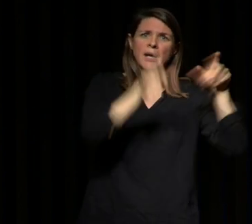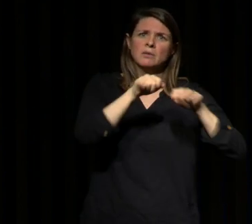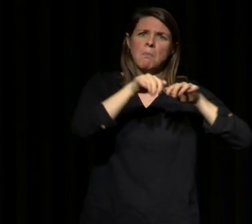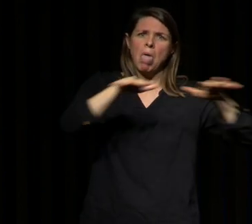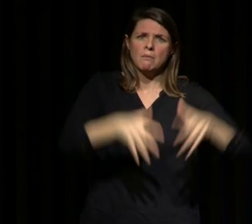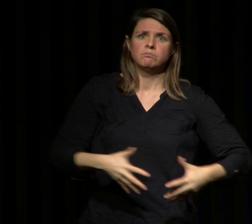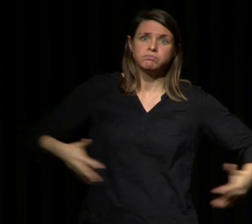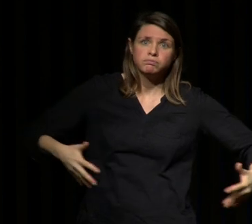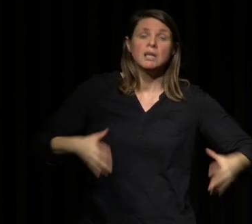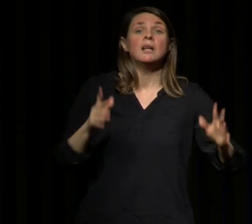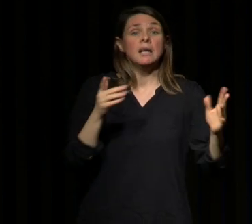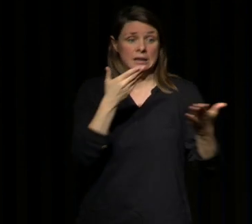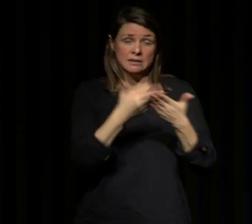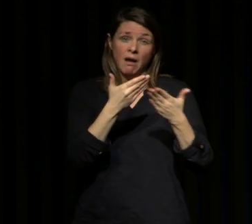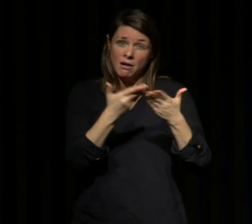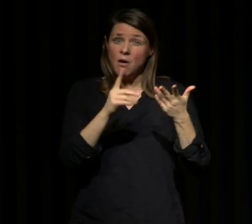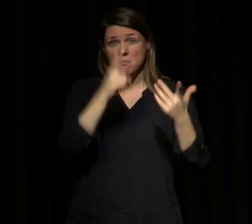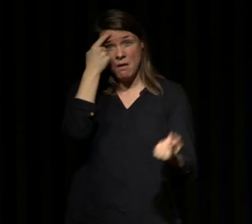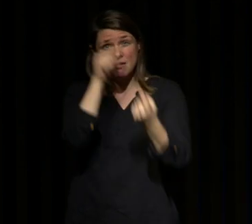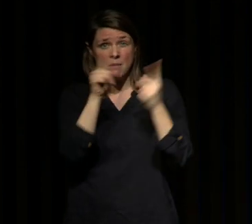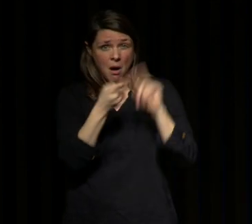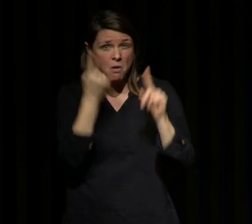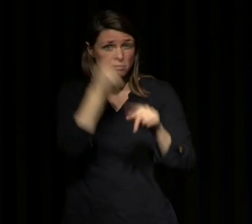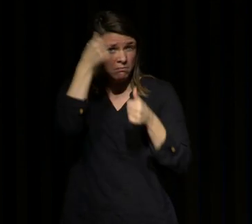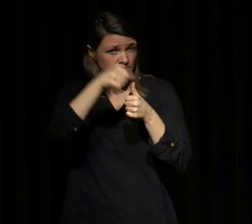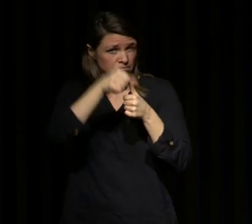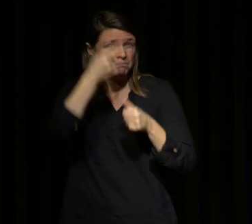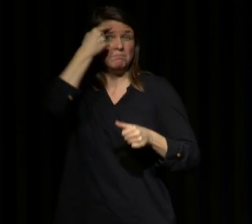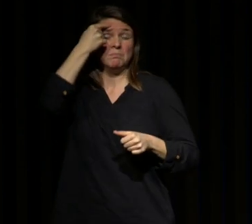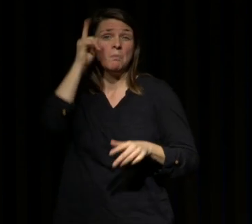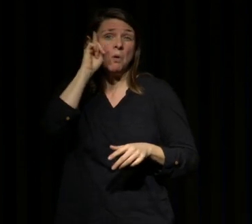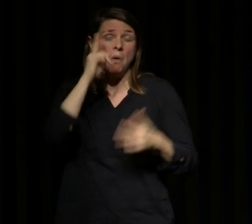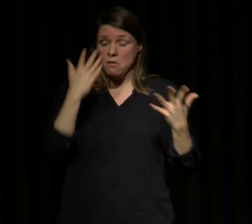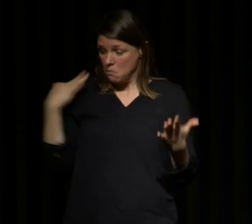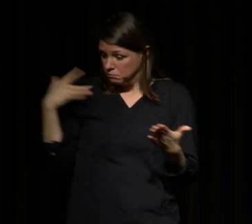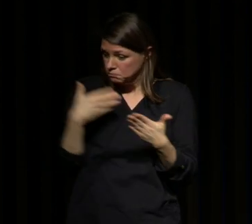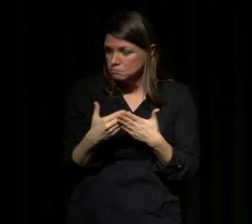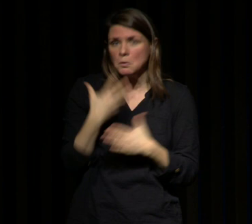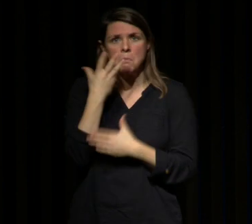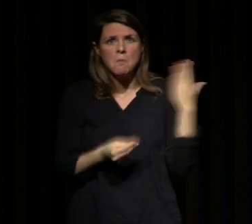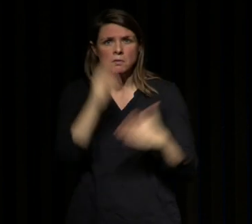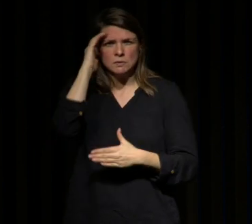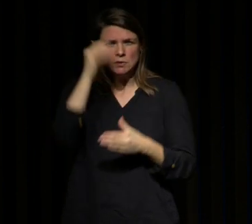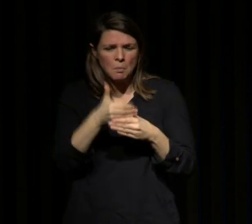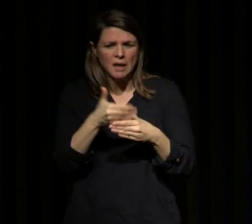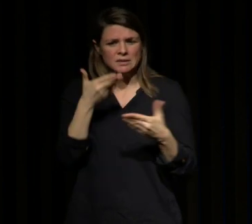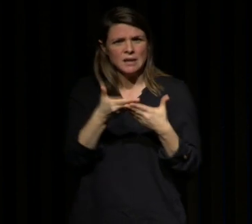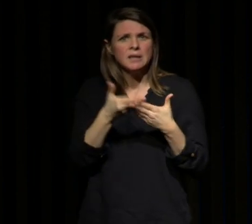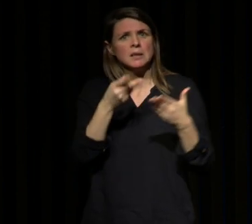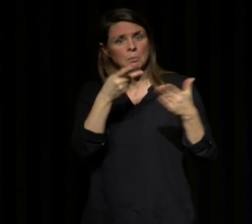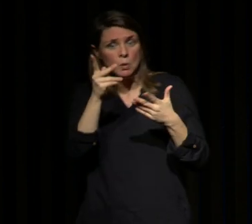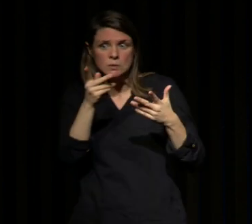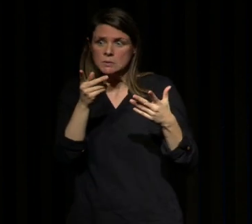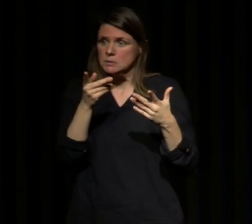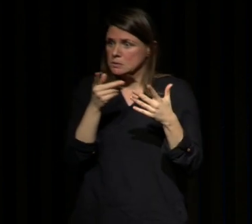Donc ces notions-là sont très importantes à mémoriser parce que jusqu'à maintenant on pensait que le manque de sommeil ça favorisait surtout les accidents routiers